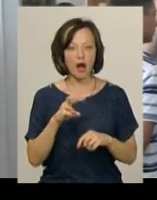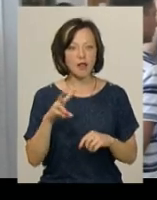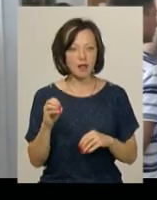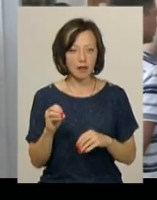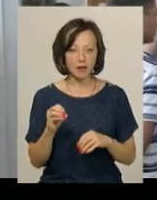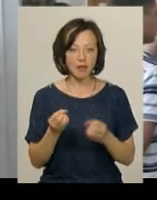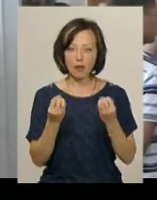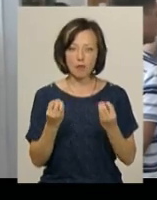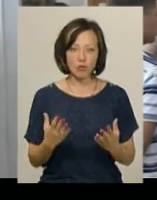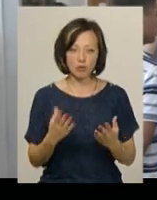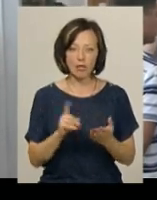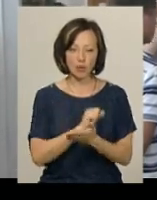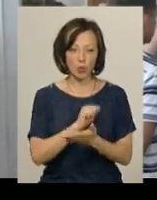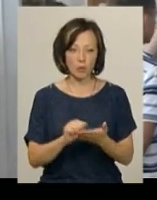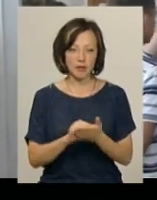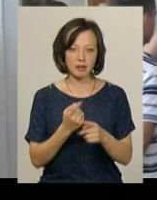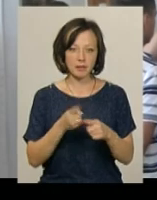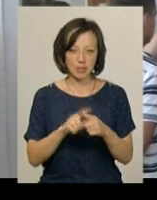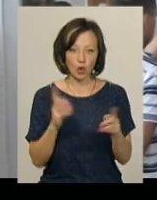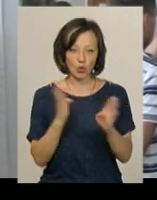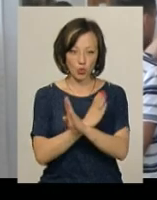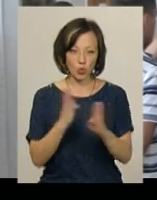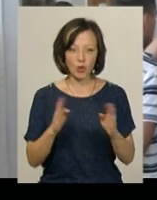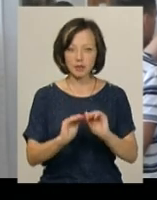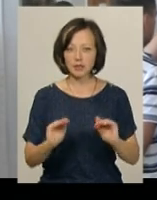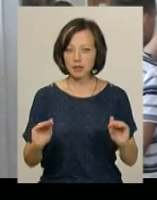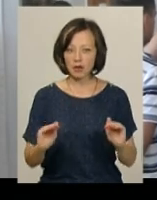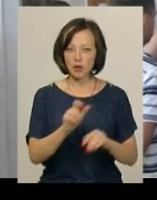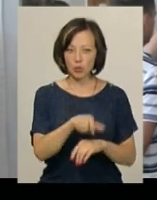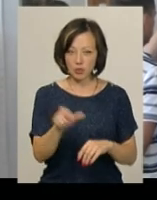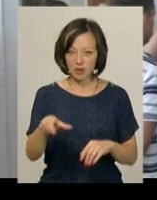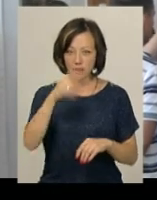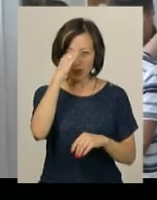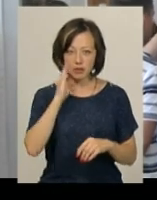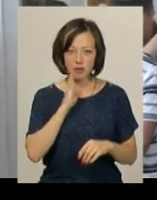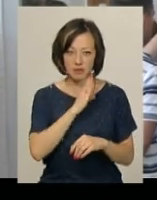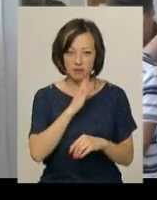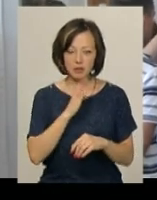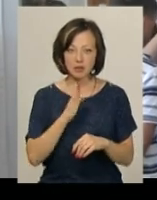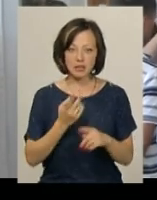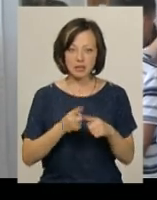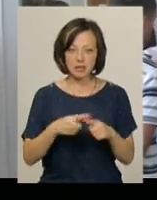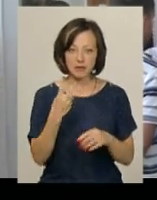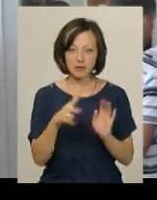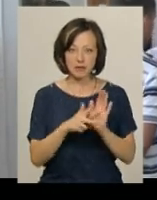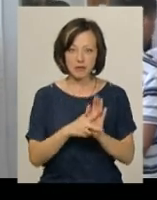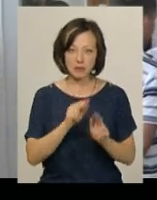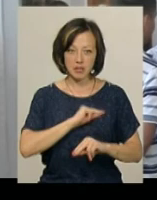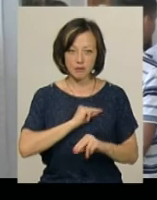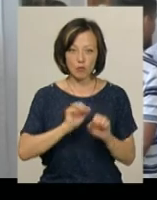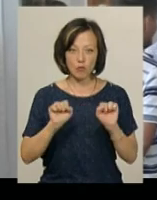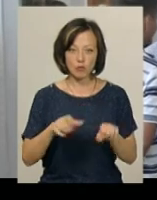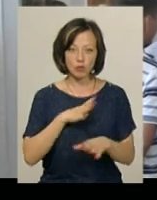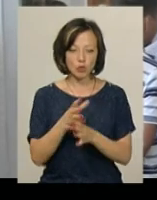Але ж не просто за документами, це судьби, долі дітей, людей, батьків. Це 28 працівників, які